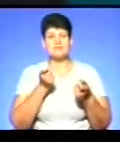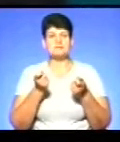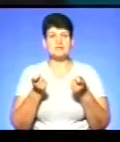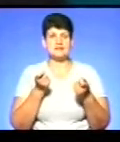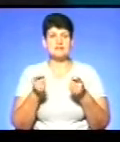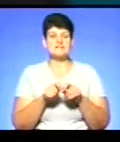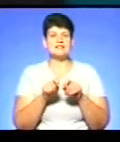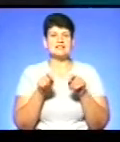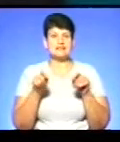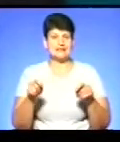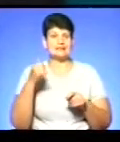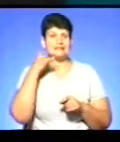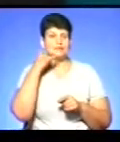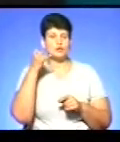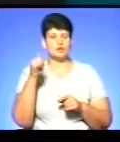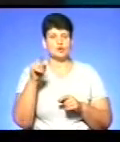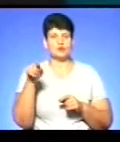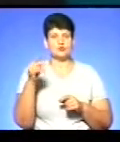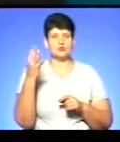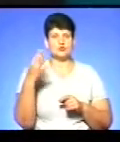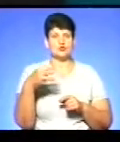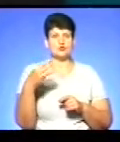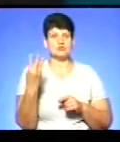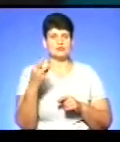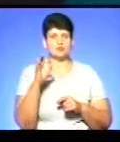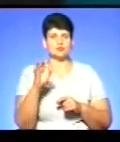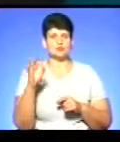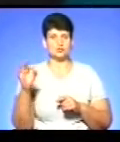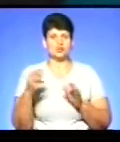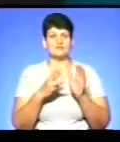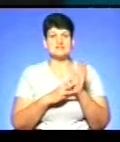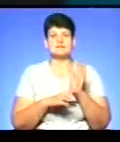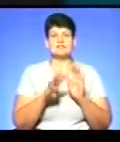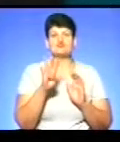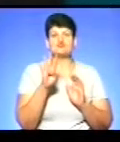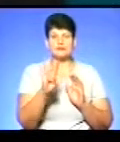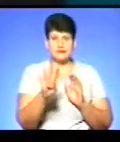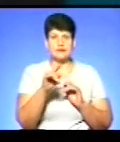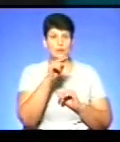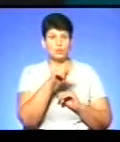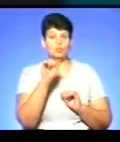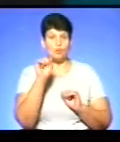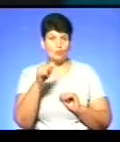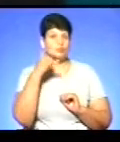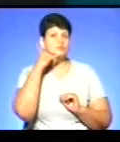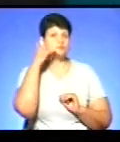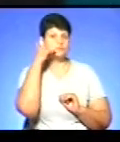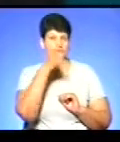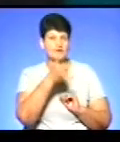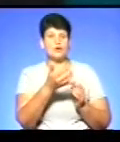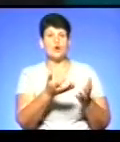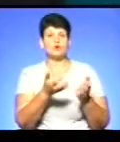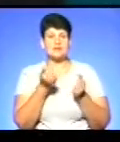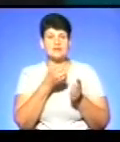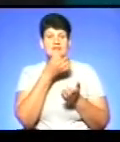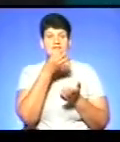відкрито телефонну лінію номер 430084, на яку можна звернутися і отримати